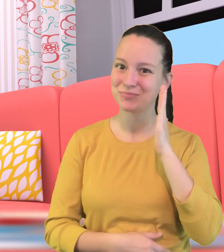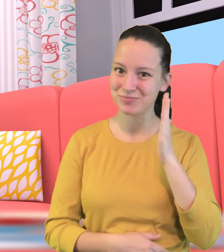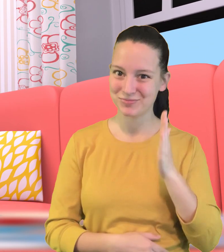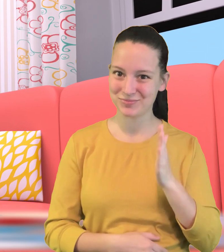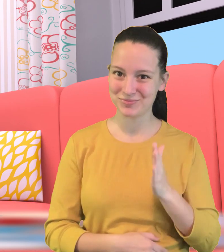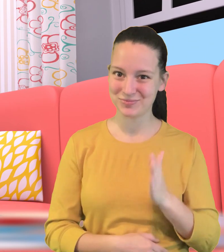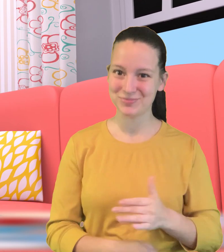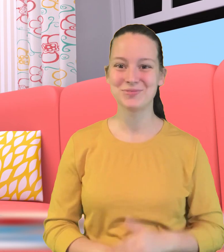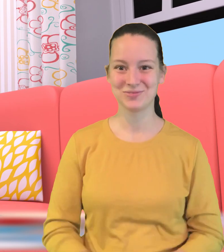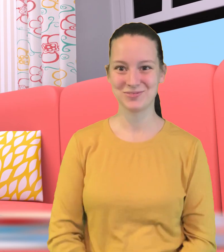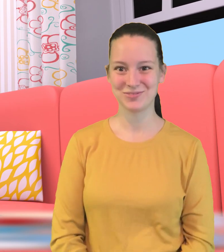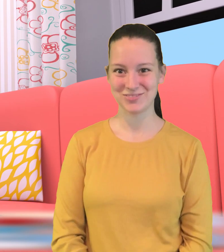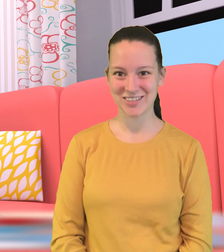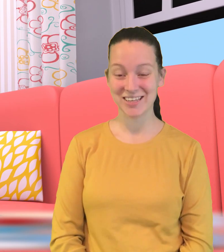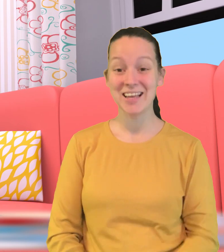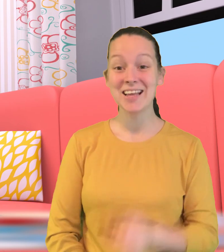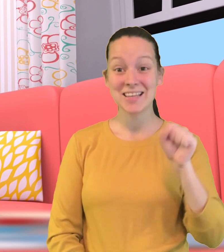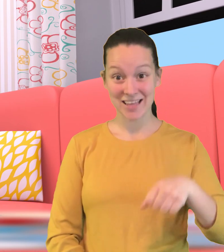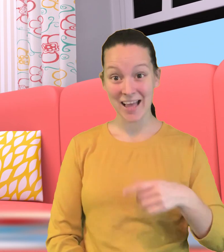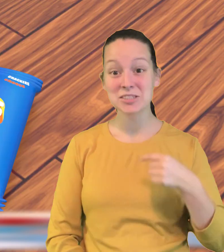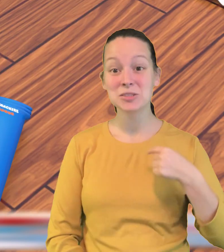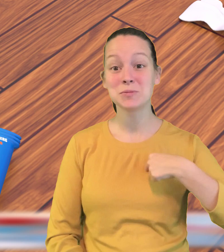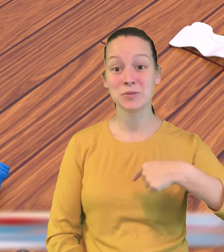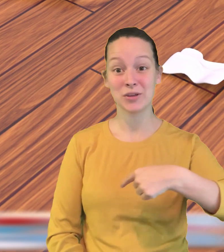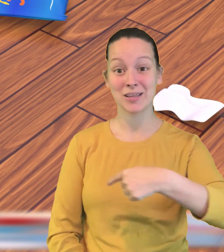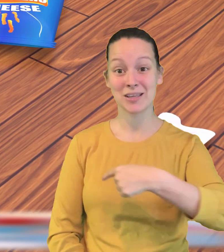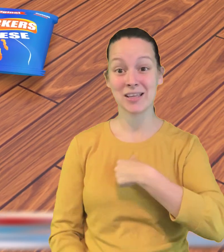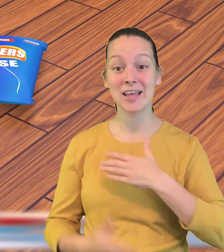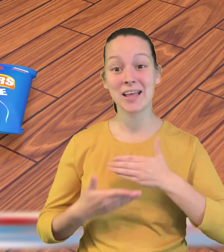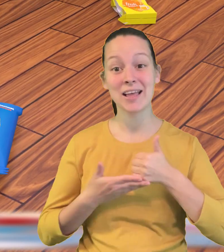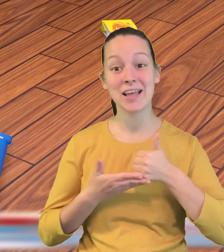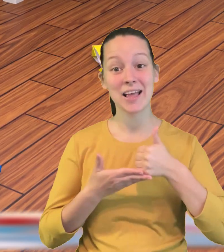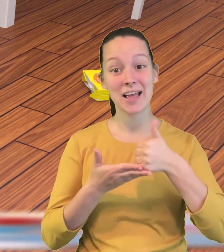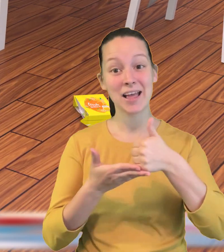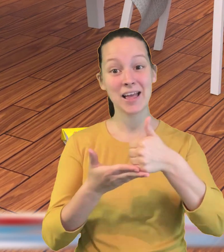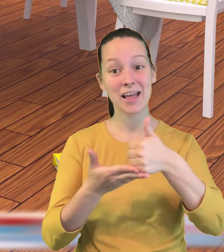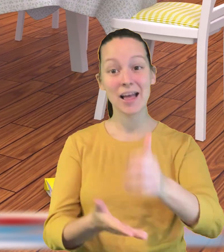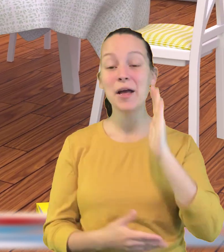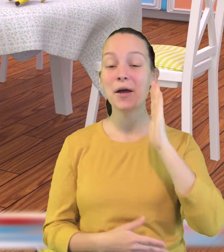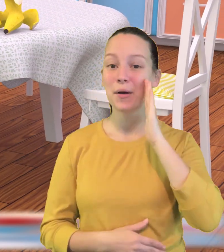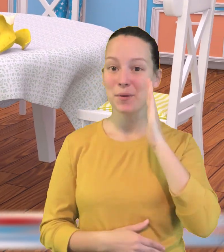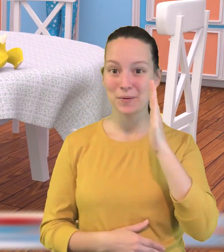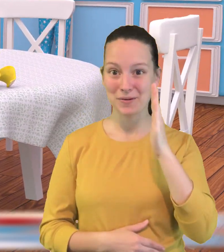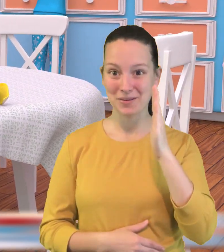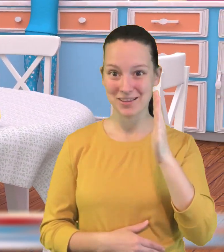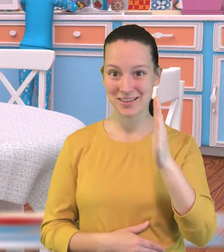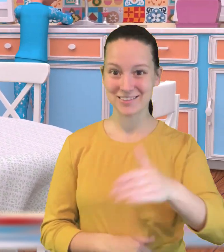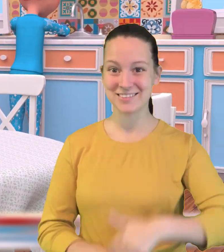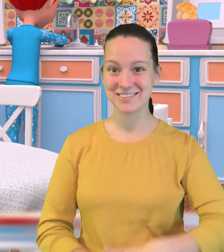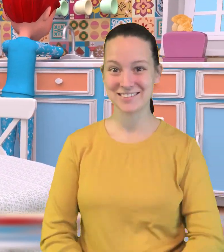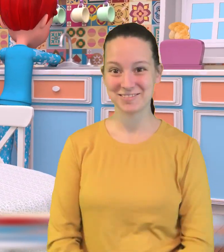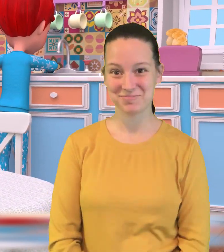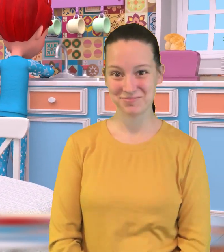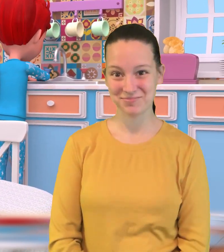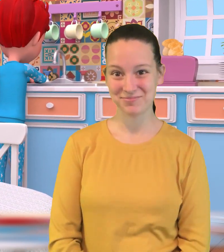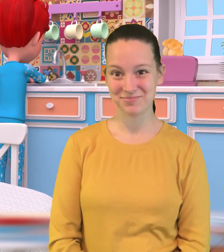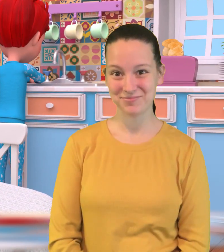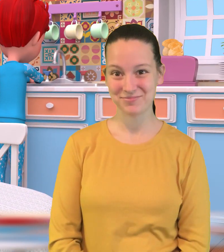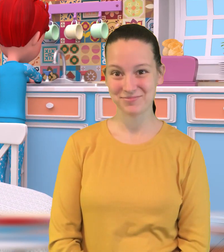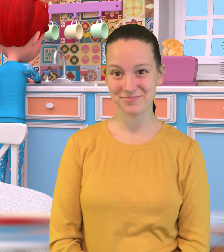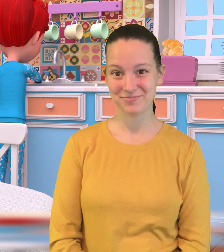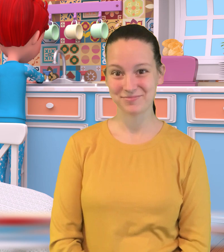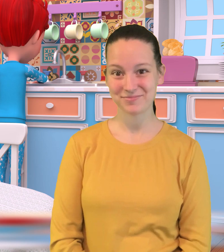världen wird tun Ja, das världen wird tun